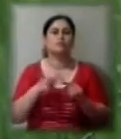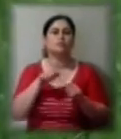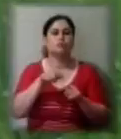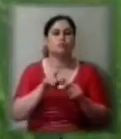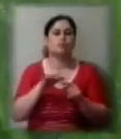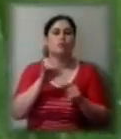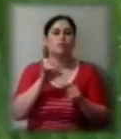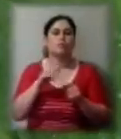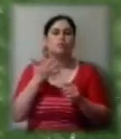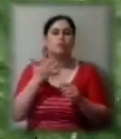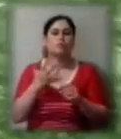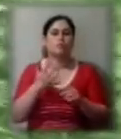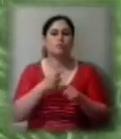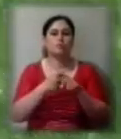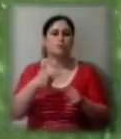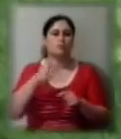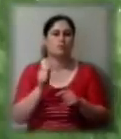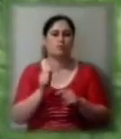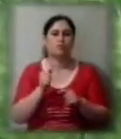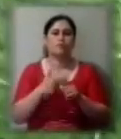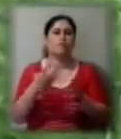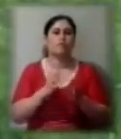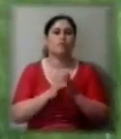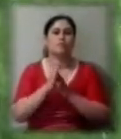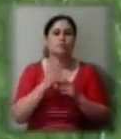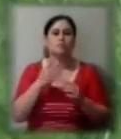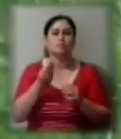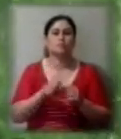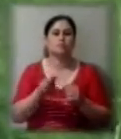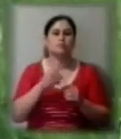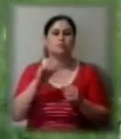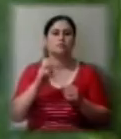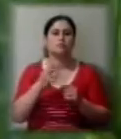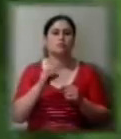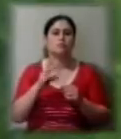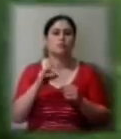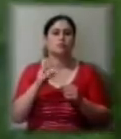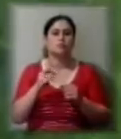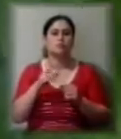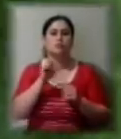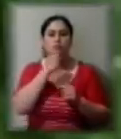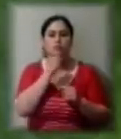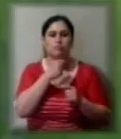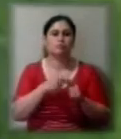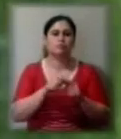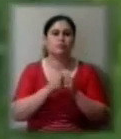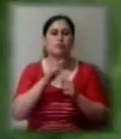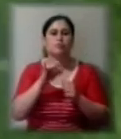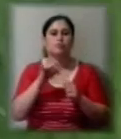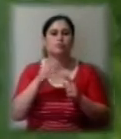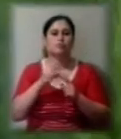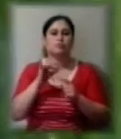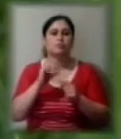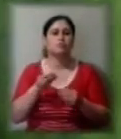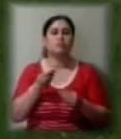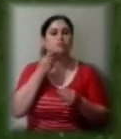тисяч гектарів землі, на яких вирощують пшеницю, ячмінь, сонячний крабс і кукурудзу. Кожну культуру за сезон удобрюють по кілька разів,